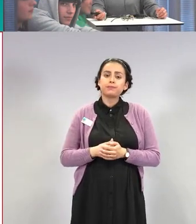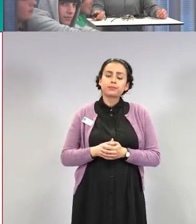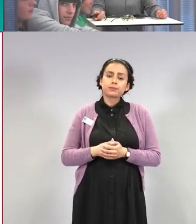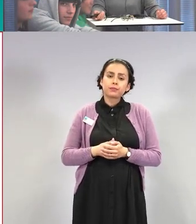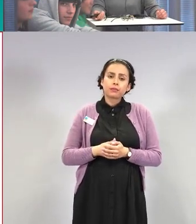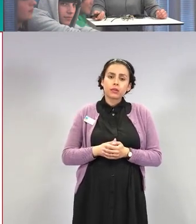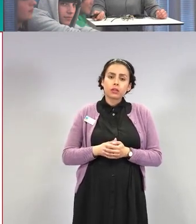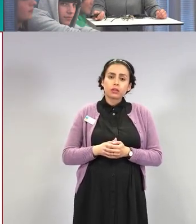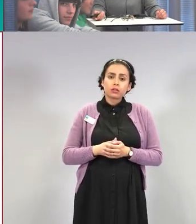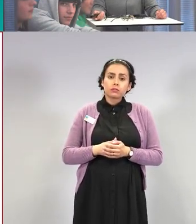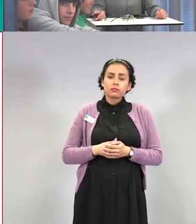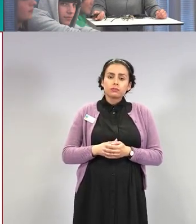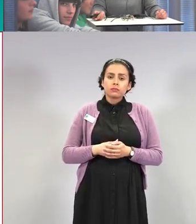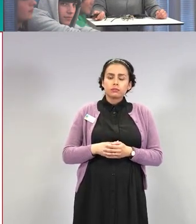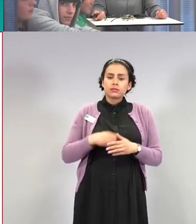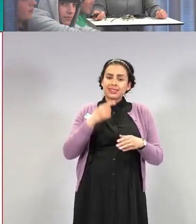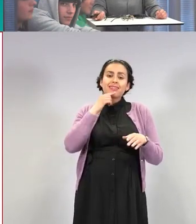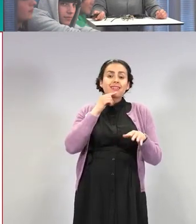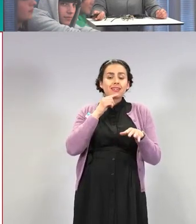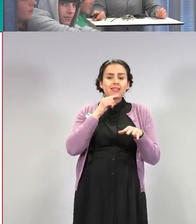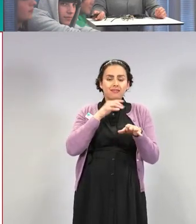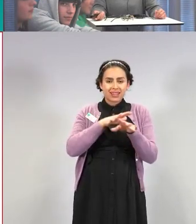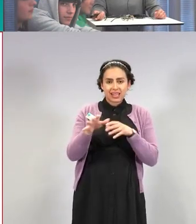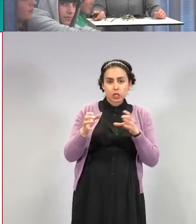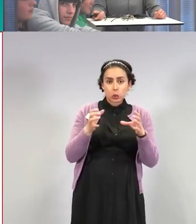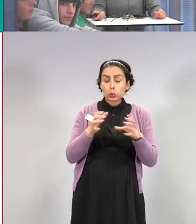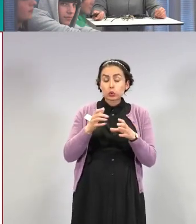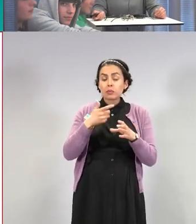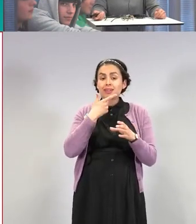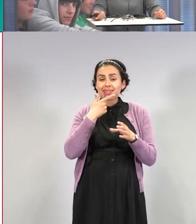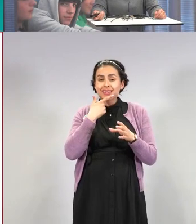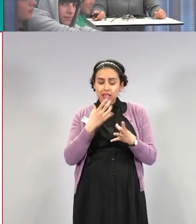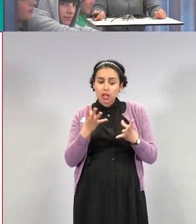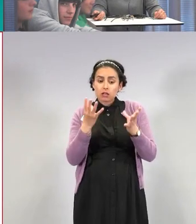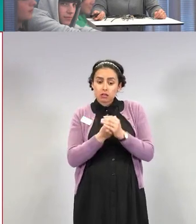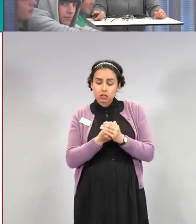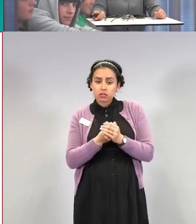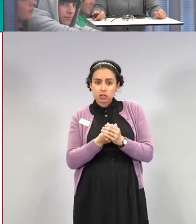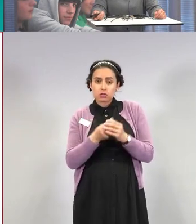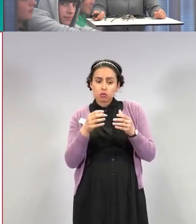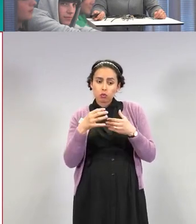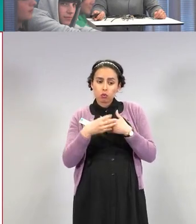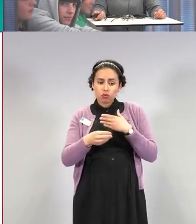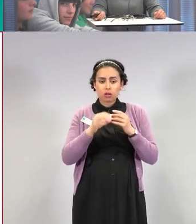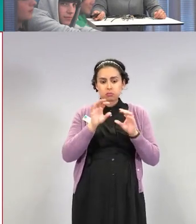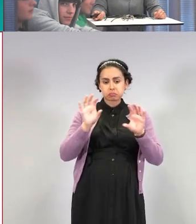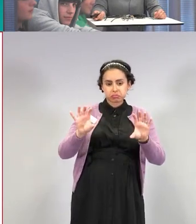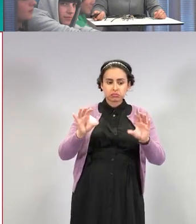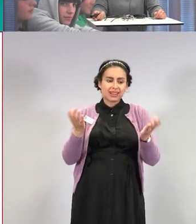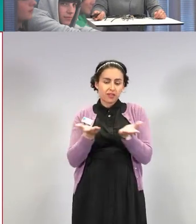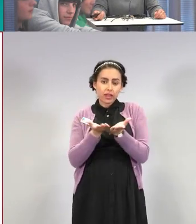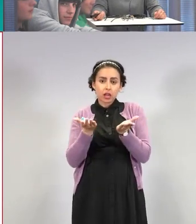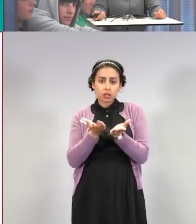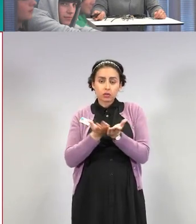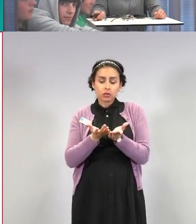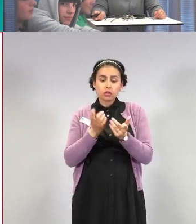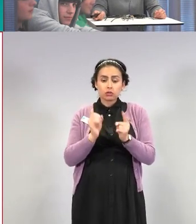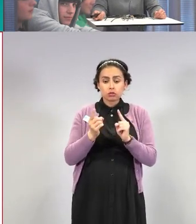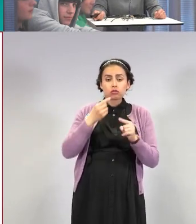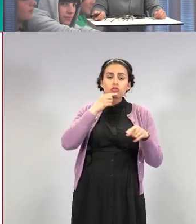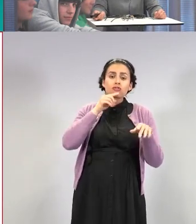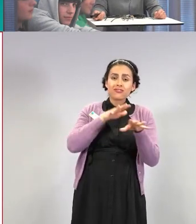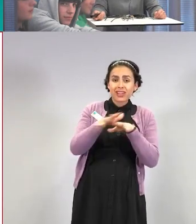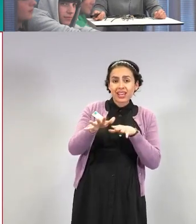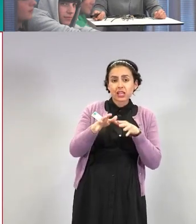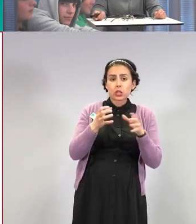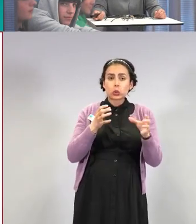tämän äsken kuvatun verihyytymäriskin kanssa. Eli nyt nämä kolme viimeisestasaraketta on, että jos tämän verihyytymän yleisyys